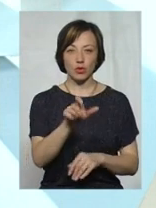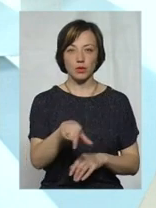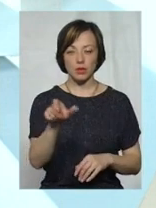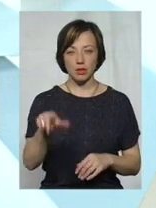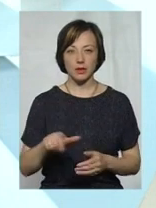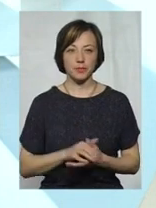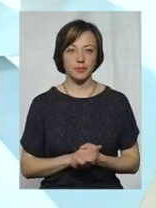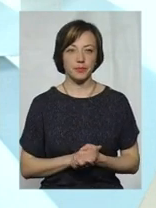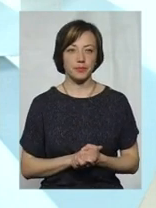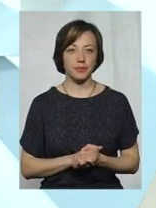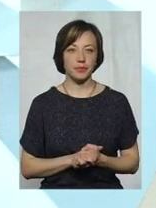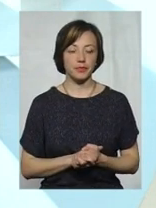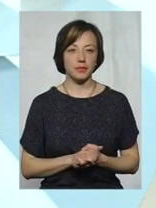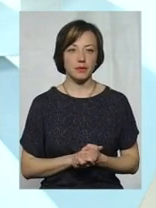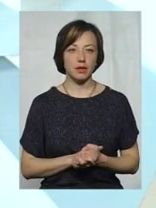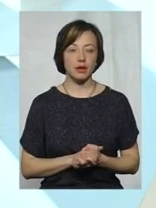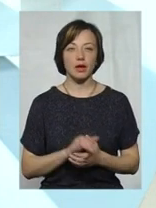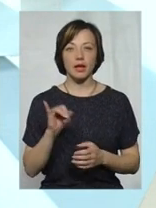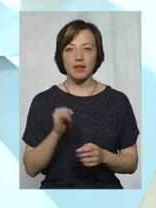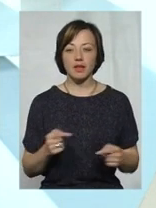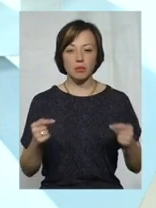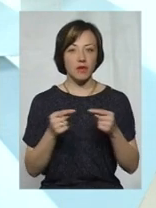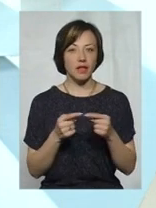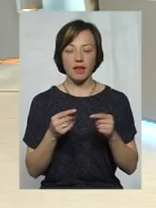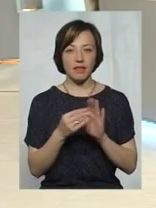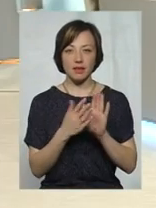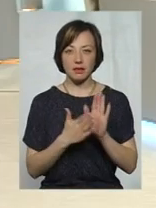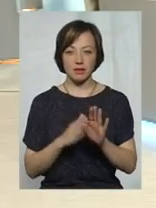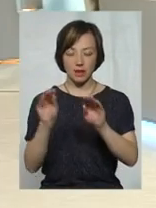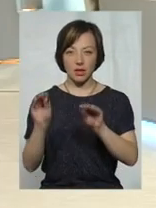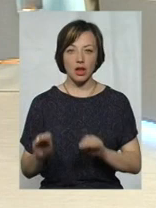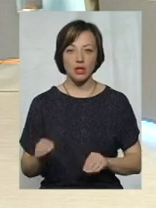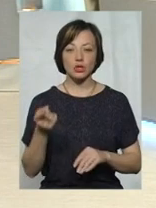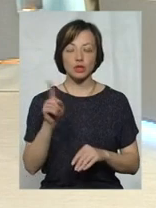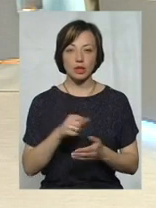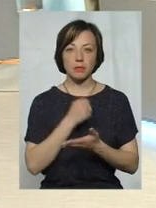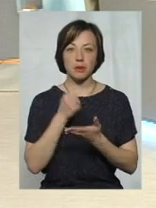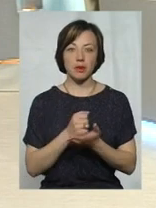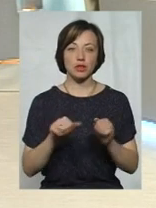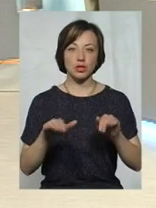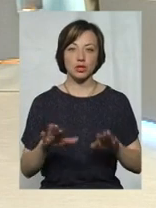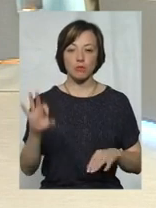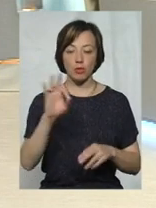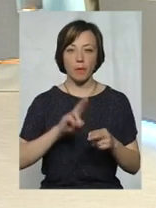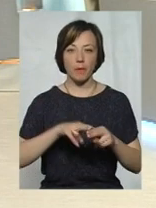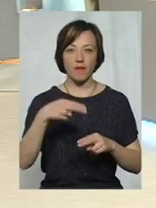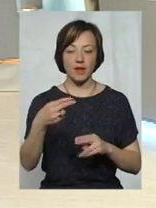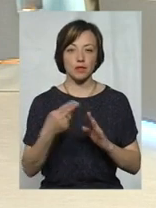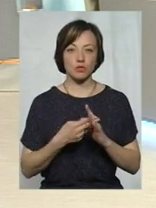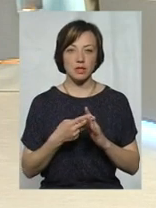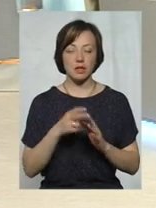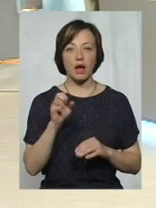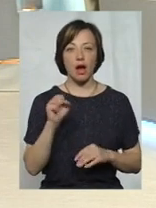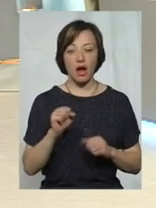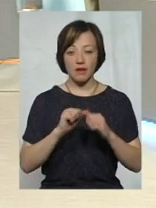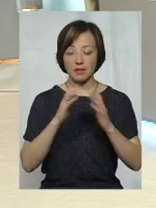людина його отримала, і, повідно, не зазначила свої декларації, і, відповідно, тоді приймається рішення про повернення субсидій. А